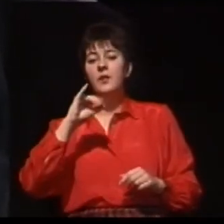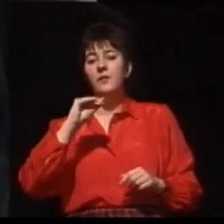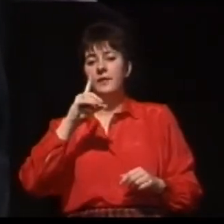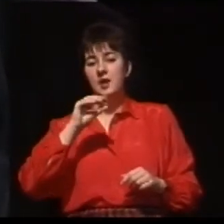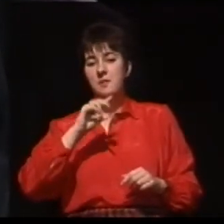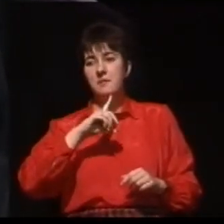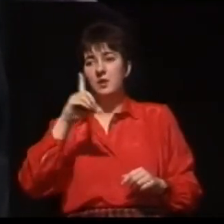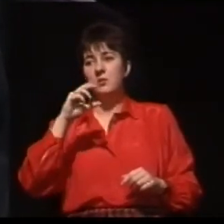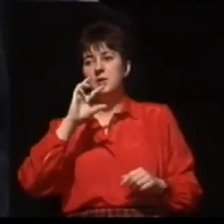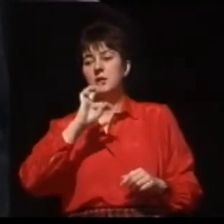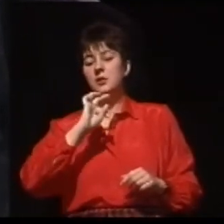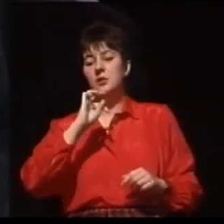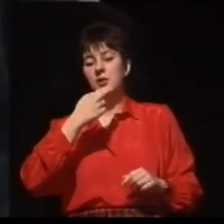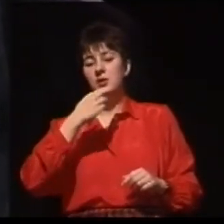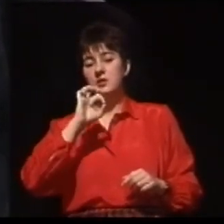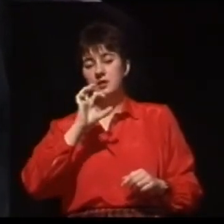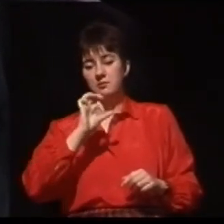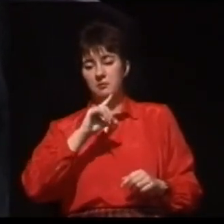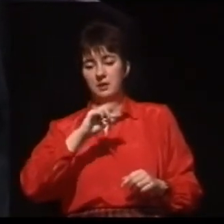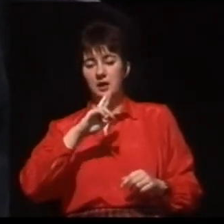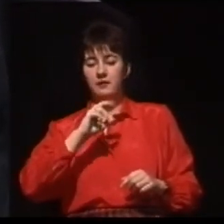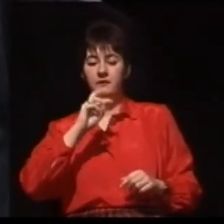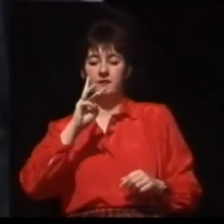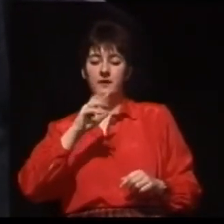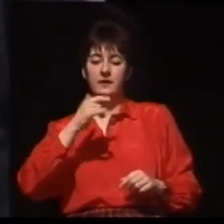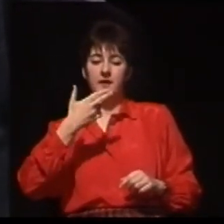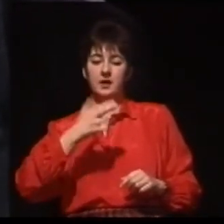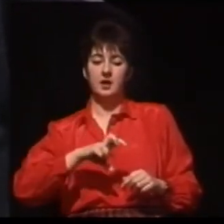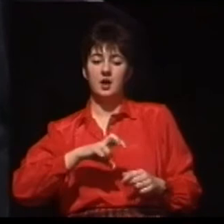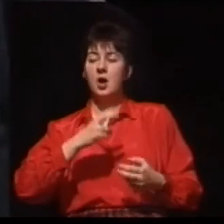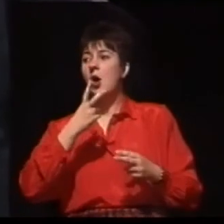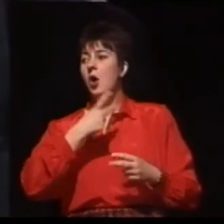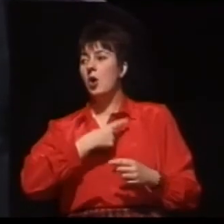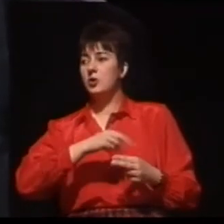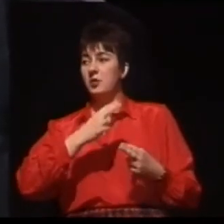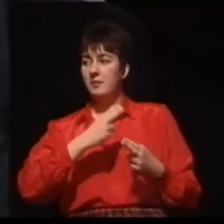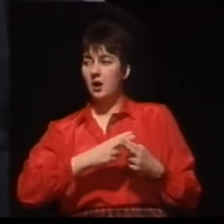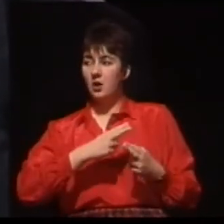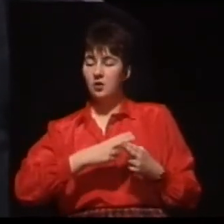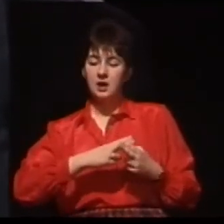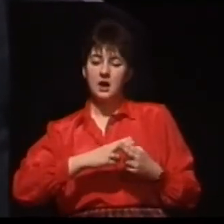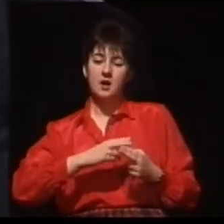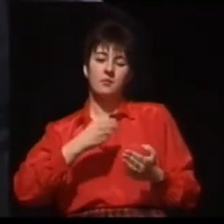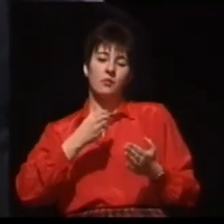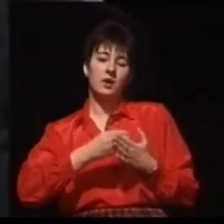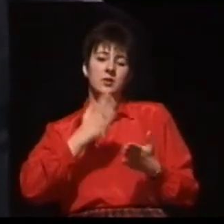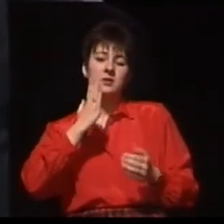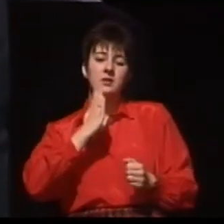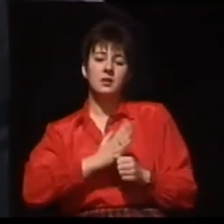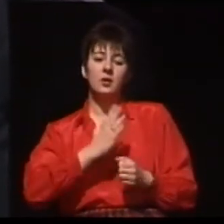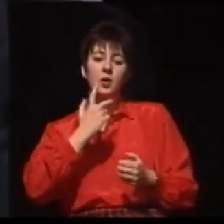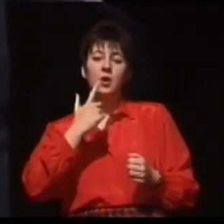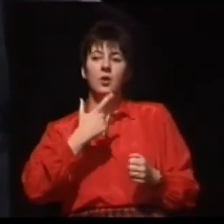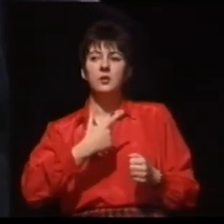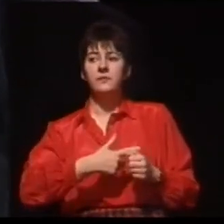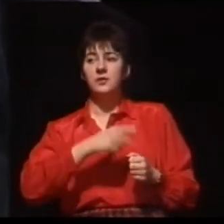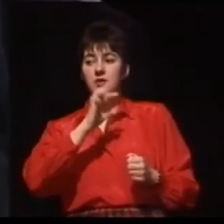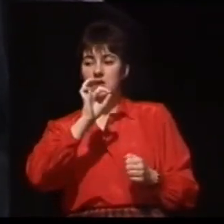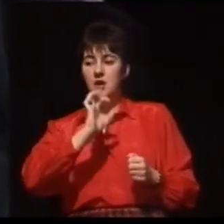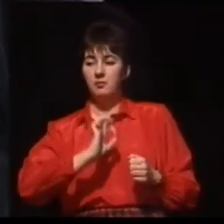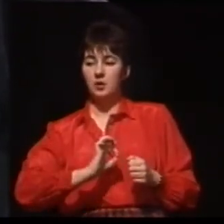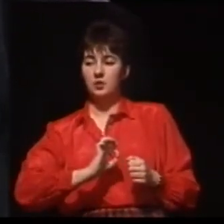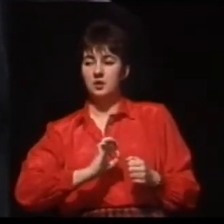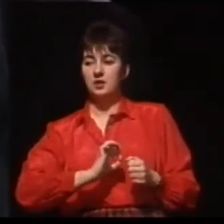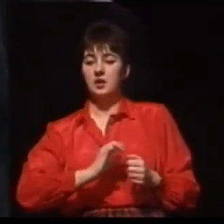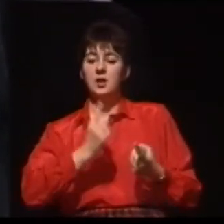zainteresowana bądź jej otoczenie lub ta osoba organizuje. Często jest tak, że te 20% też spada na